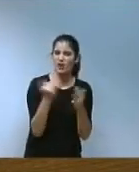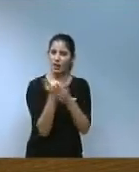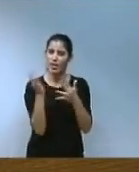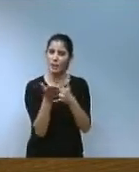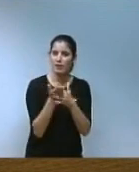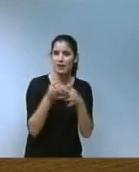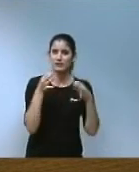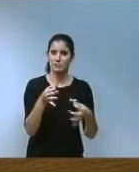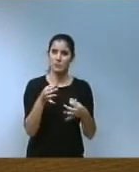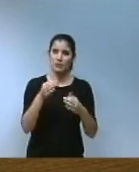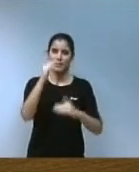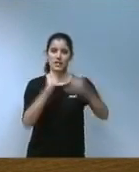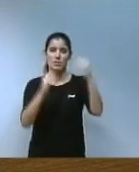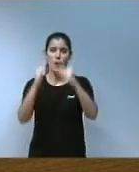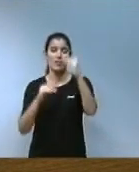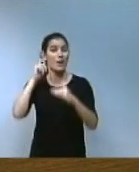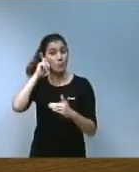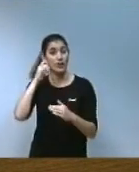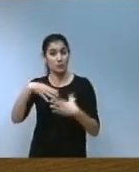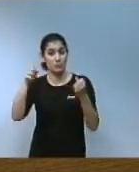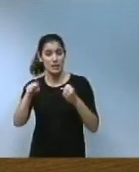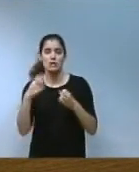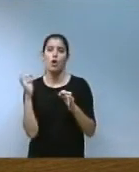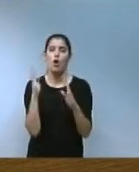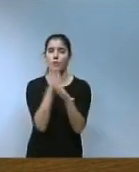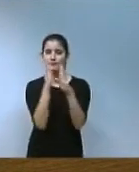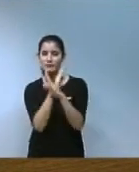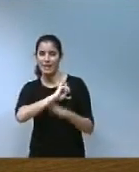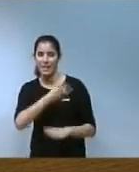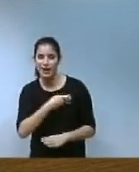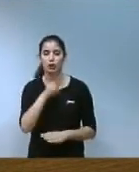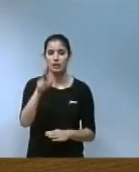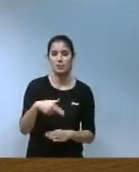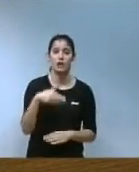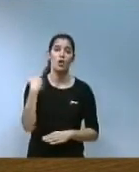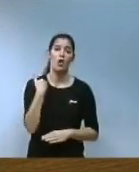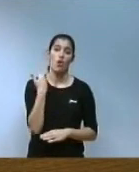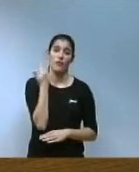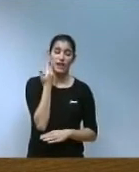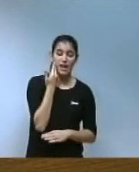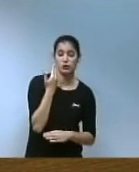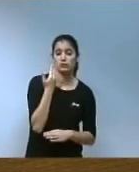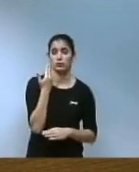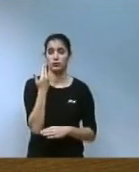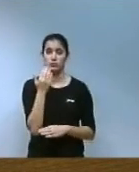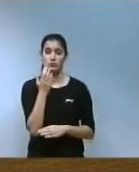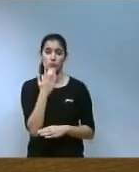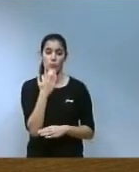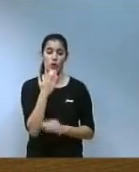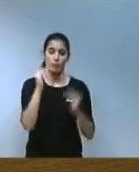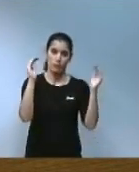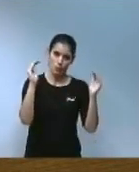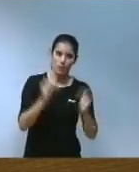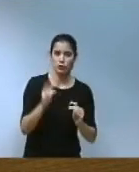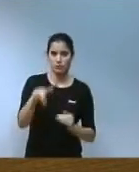en les treballadores, l'economia submergida, l'abús dels falsos becaris o la sinistralitat laboral, entre